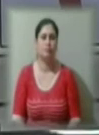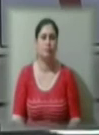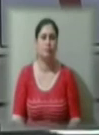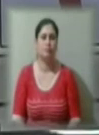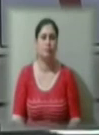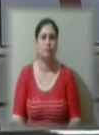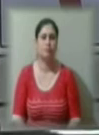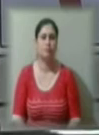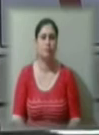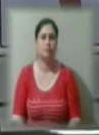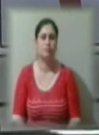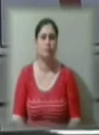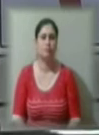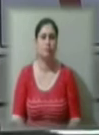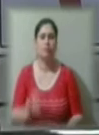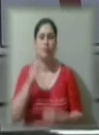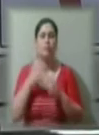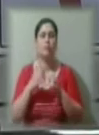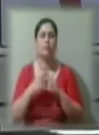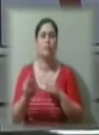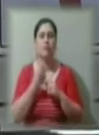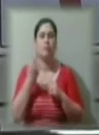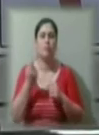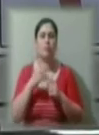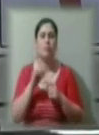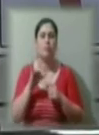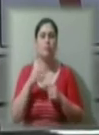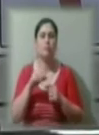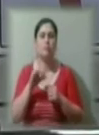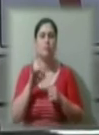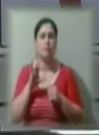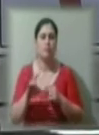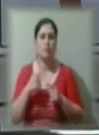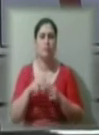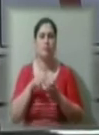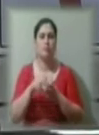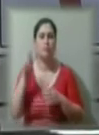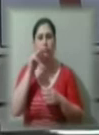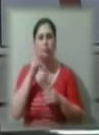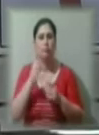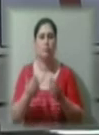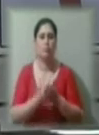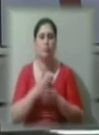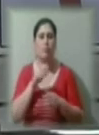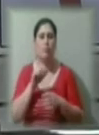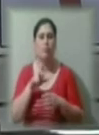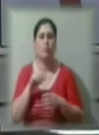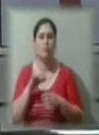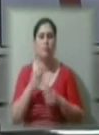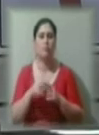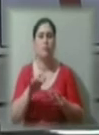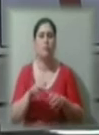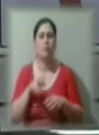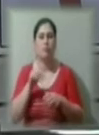У Херсонському обласному онкологічному диспансері проходять навчання на новому обладнанні. Комп'ютерний томограф для